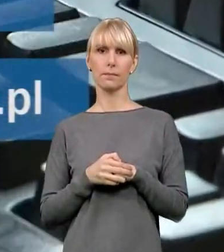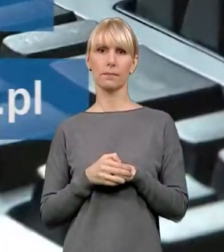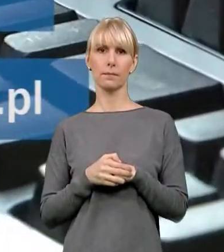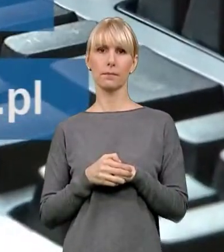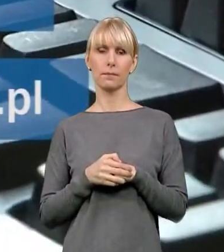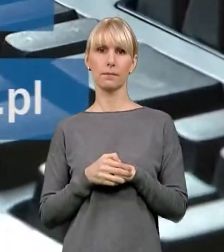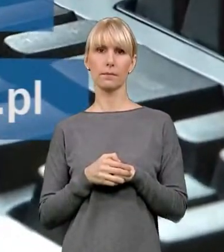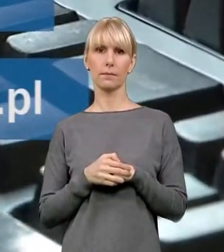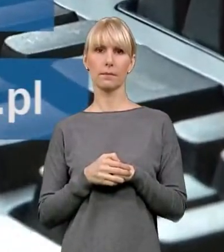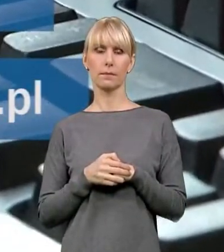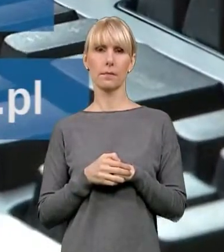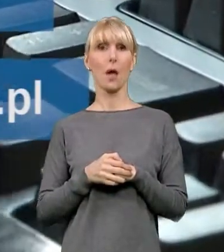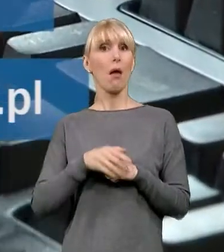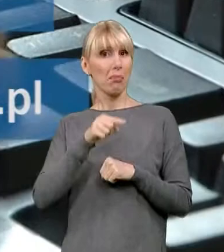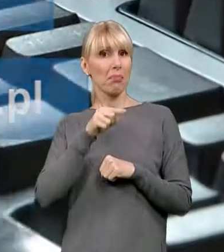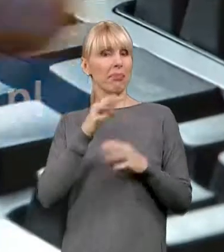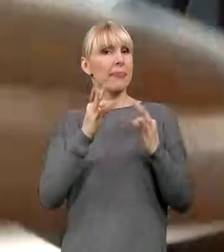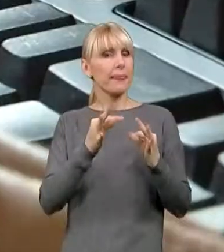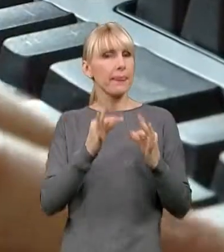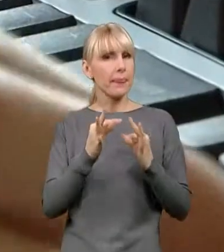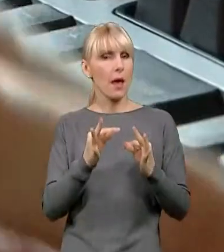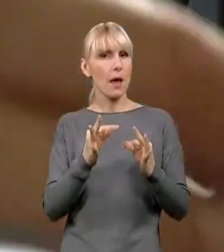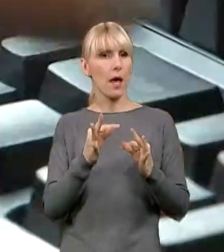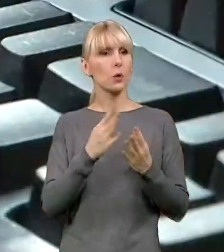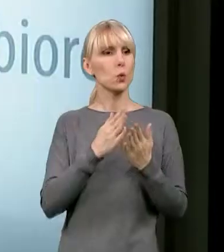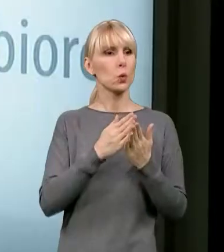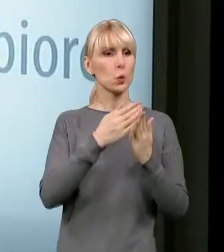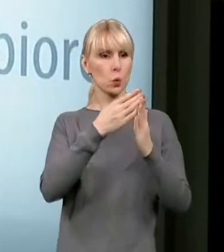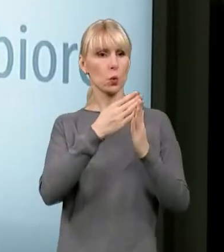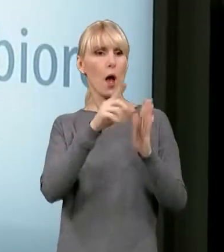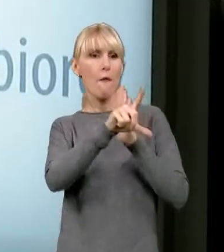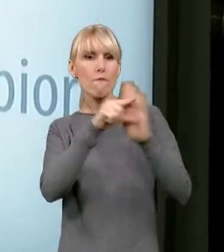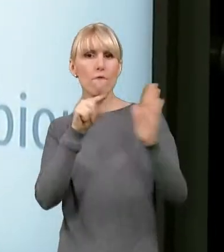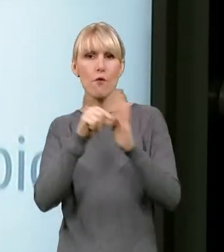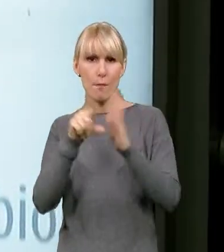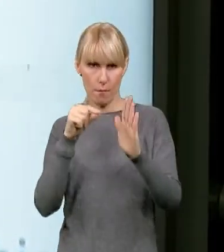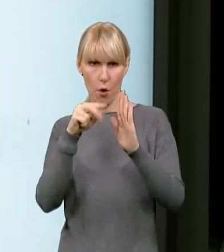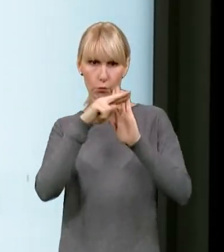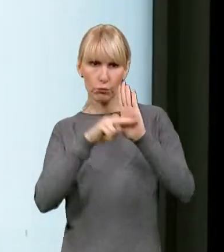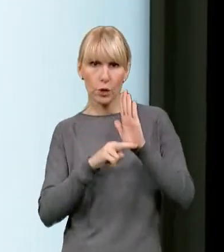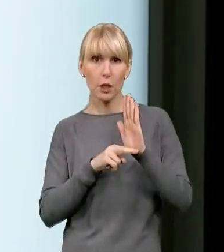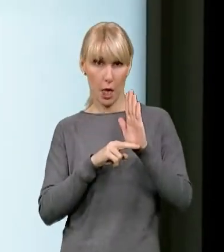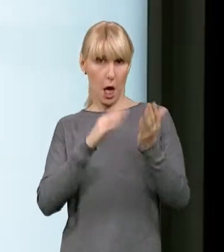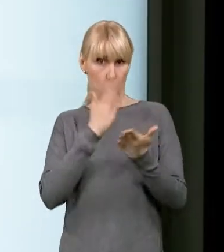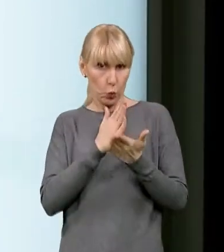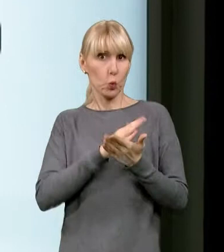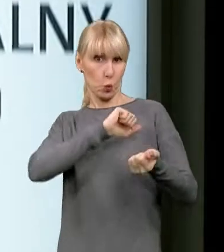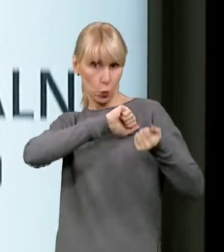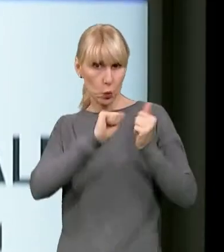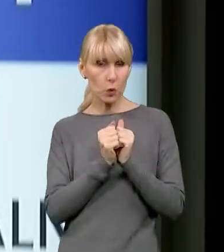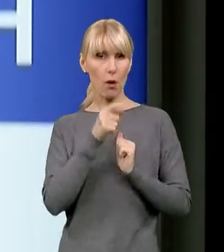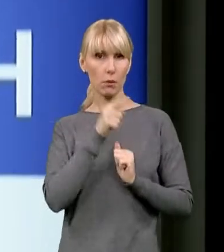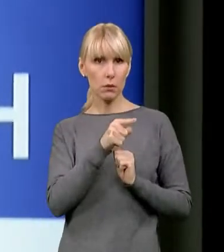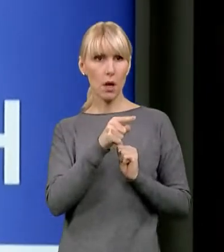Przedsiębiorstwa. Na ten moment dostępne są już kryteria wyboru projektu o dofinansowanie wraz z katalogiem